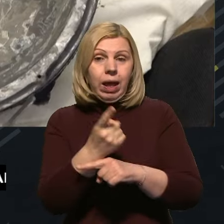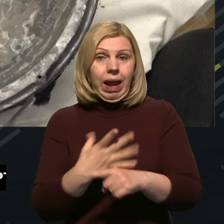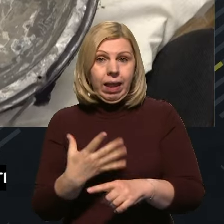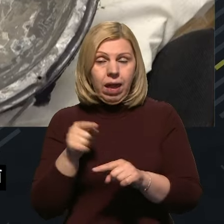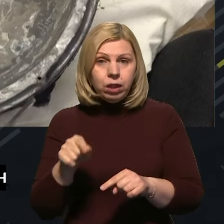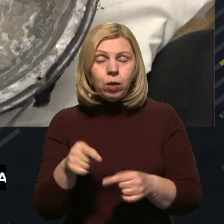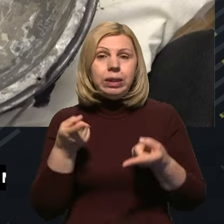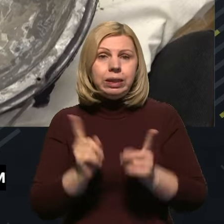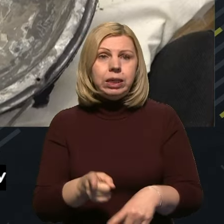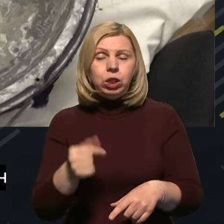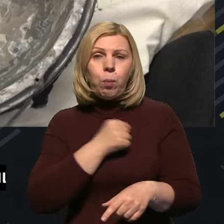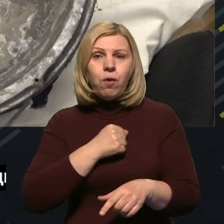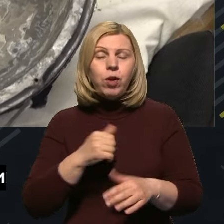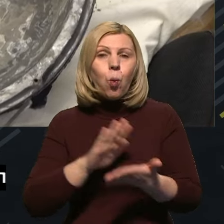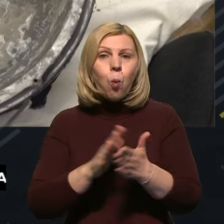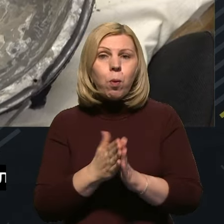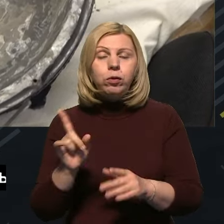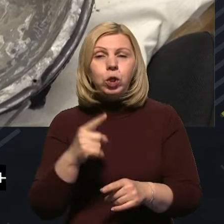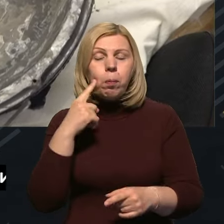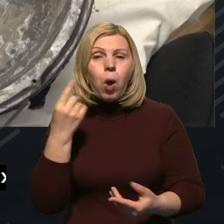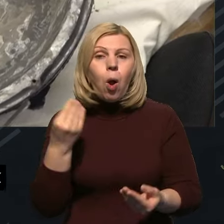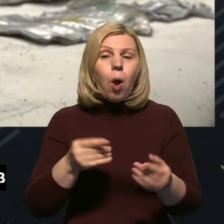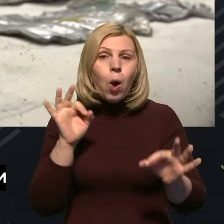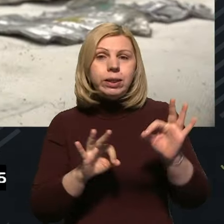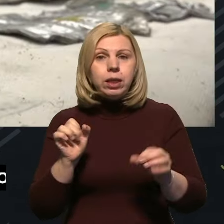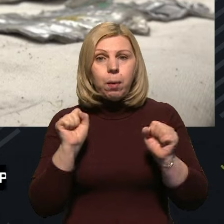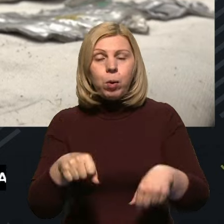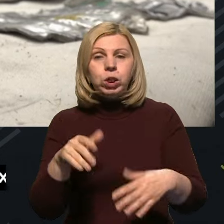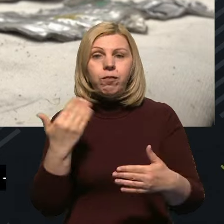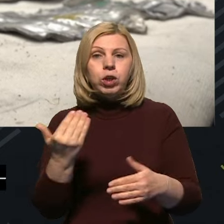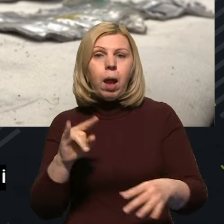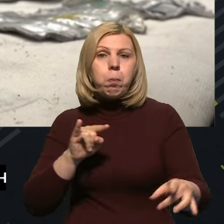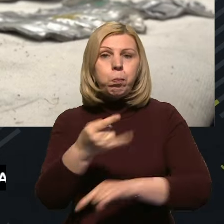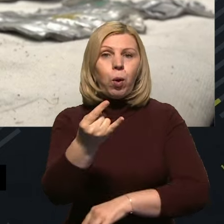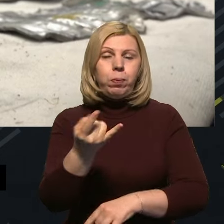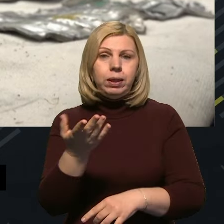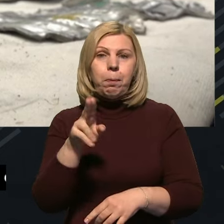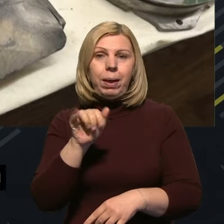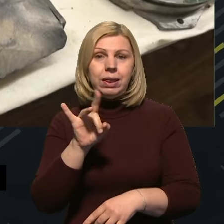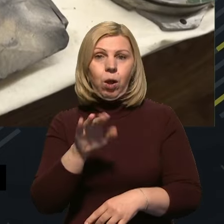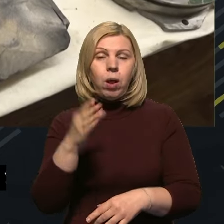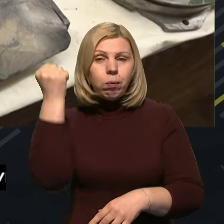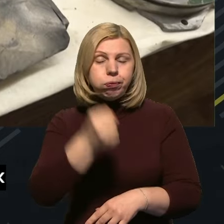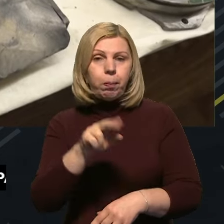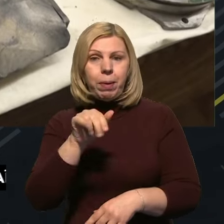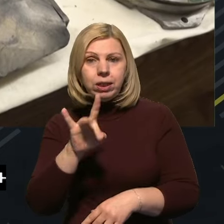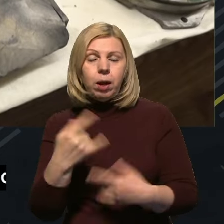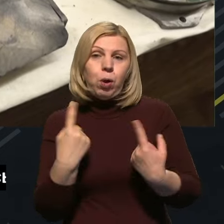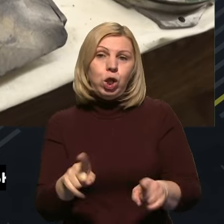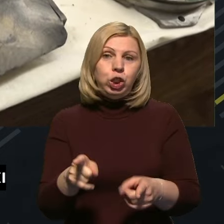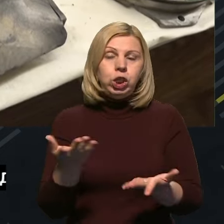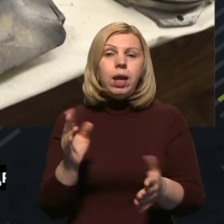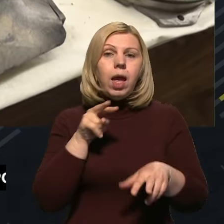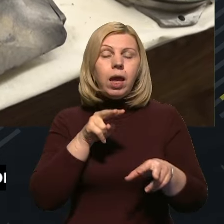дійсно в бойових умовах, для того, щоб оцінити, чи може вона пробити «Петріот» або інший комплекс, який